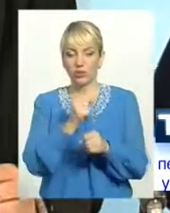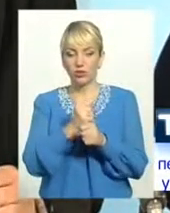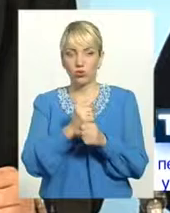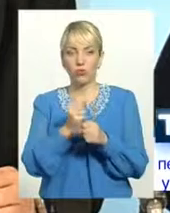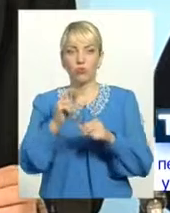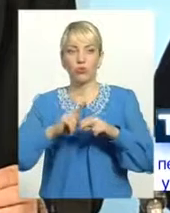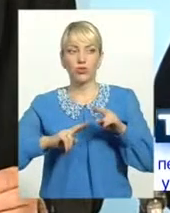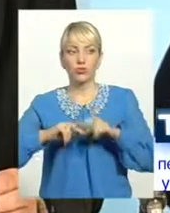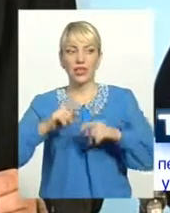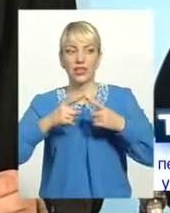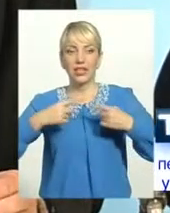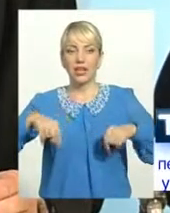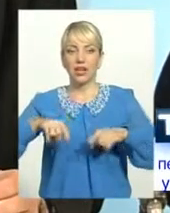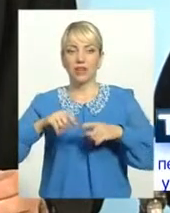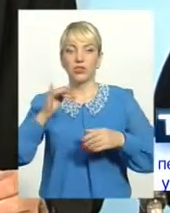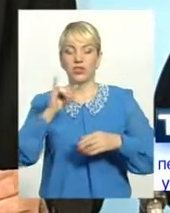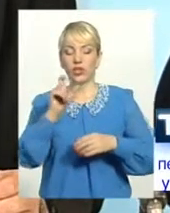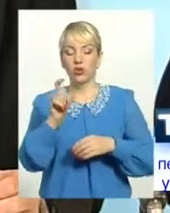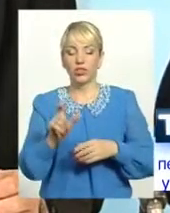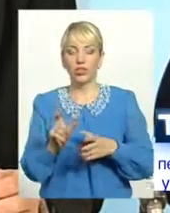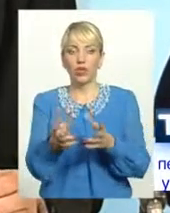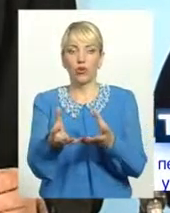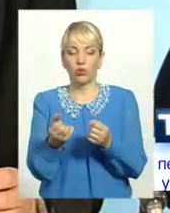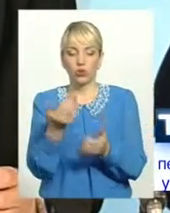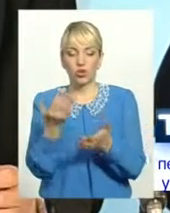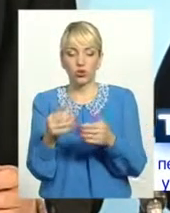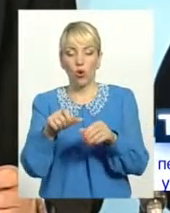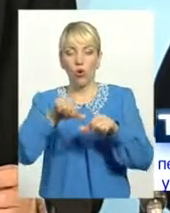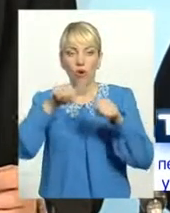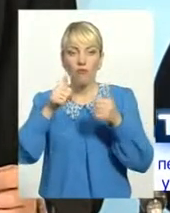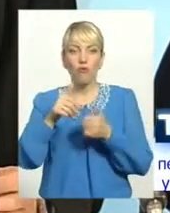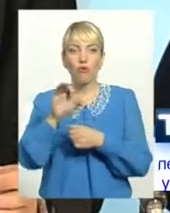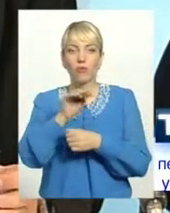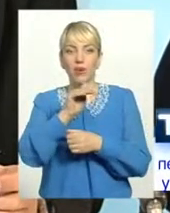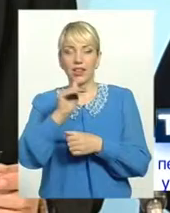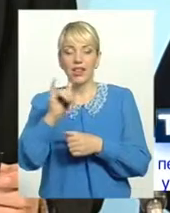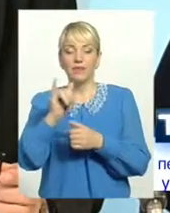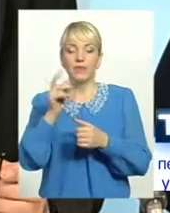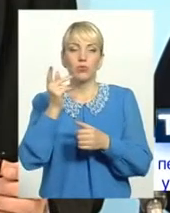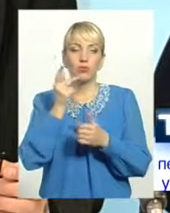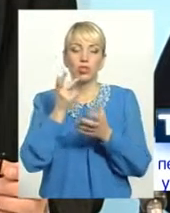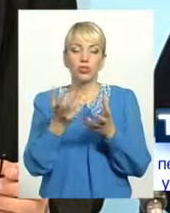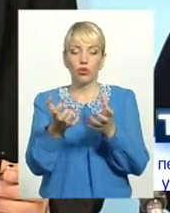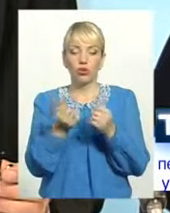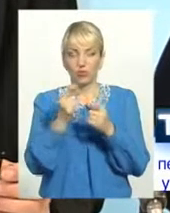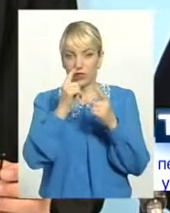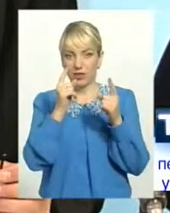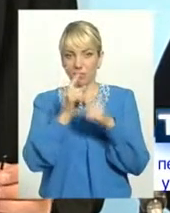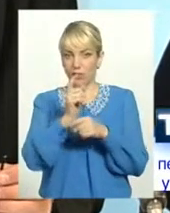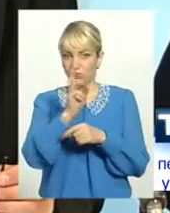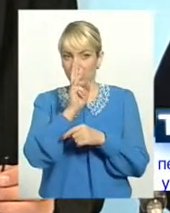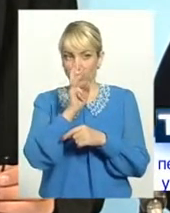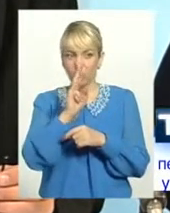галузі, і якщо вона отримує, якщо вона оформлена і отримує постійно мінімальну заробітну плату, то